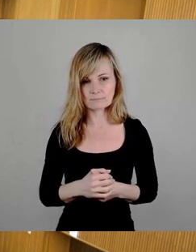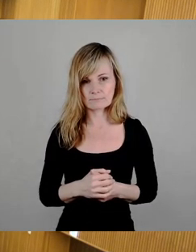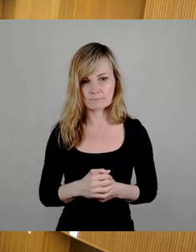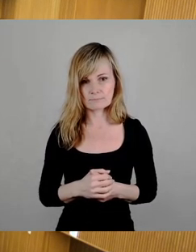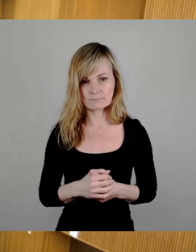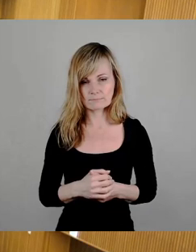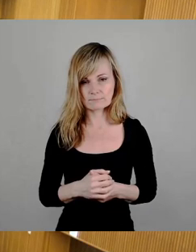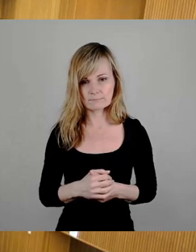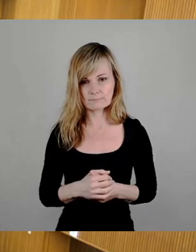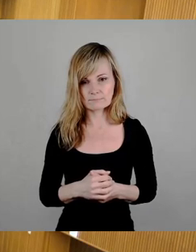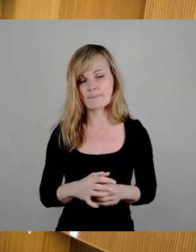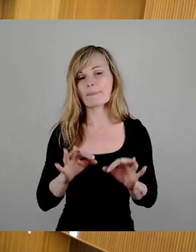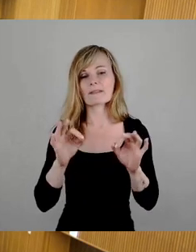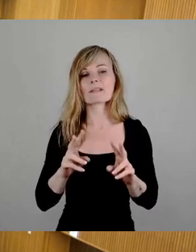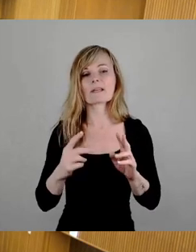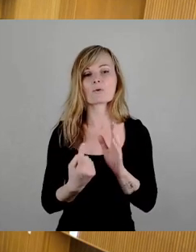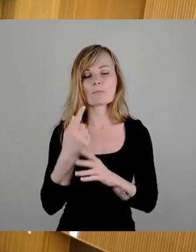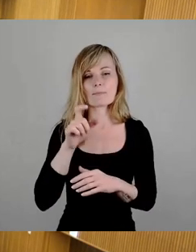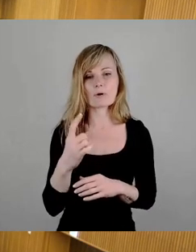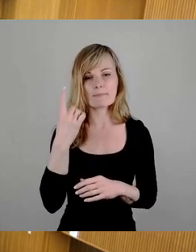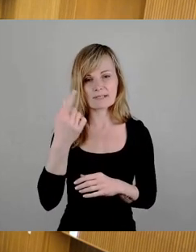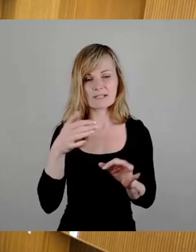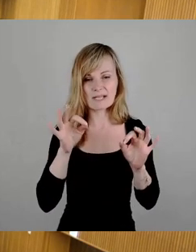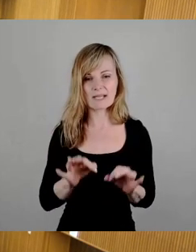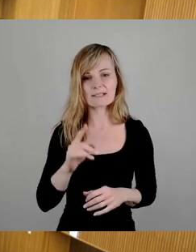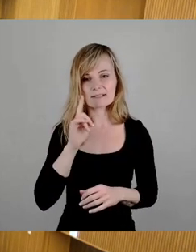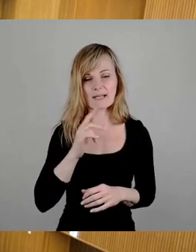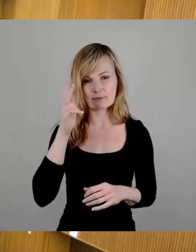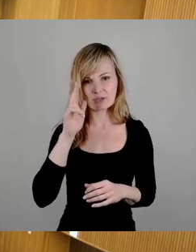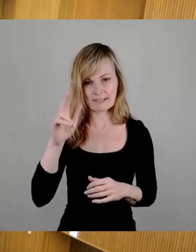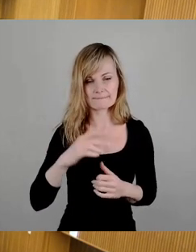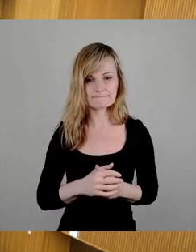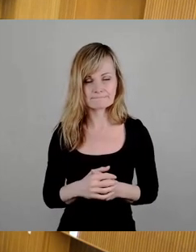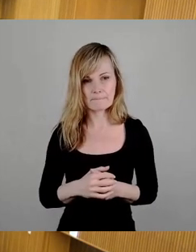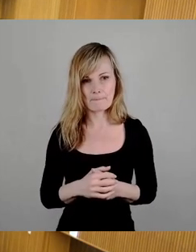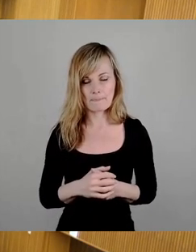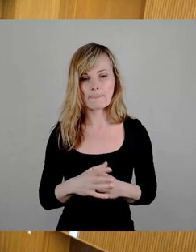Sehr geehrter Herr Oberbürgermeister, sehr geehrte Damen und Herren, ich habe es bei den Beschlüssen zur Finanzierung